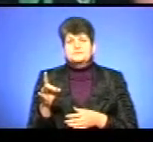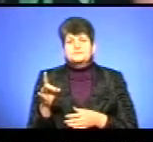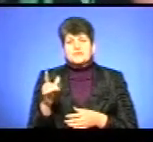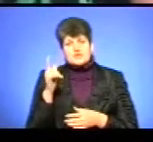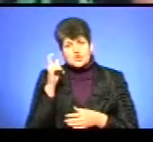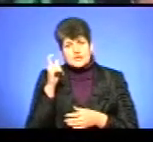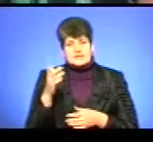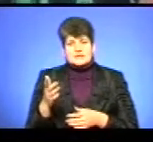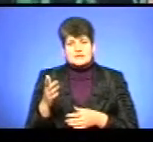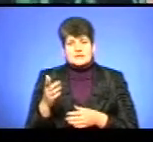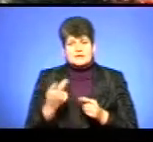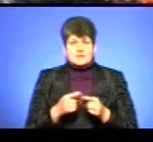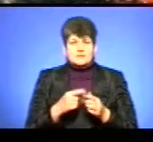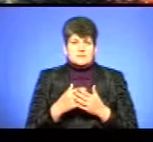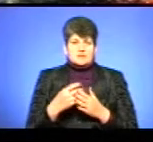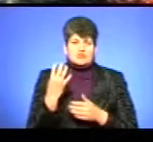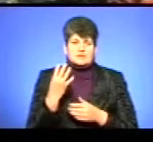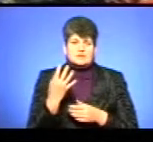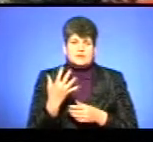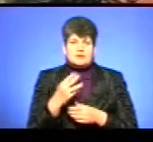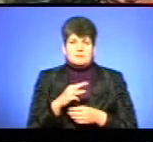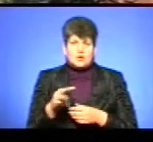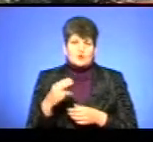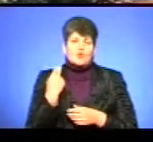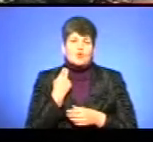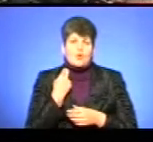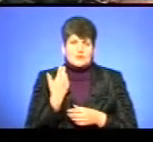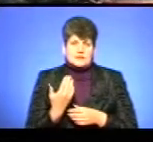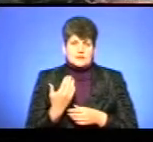Чортківський, Це близько 4-5 мільйонів заборгованість.